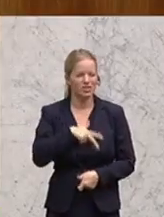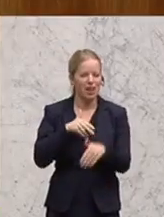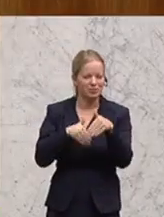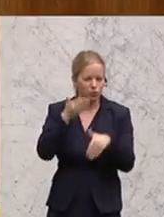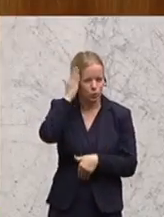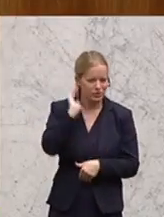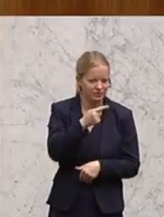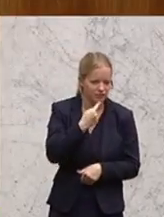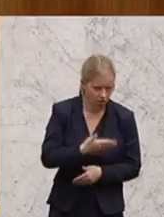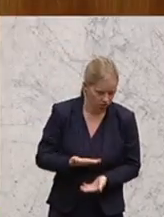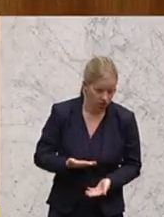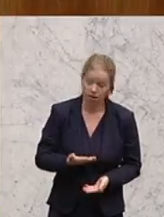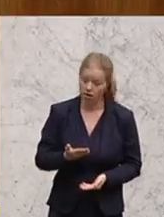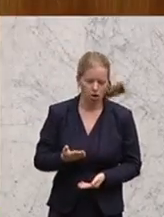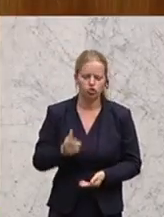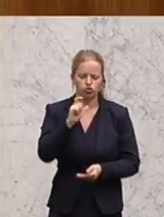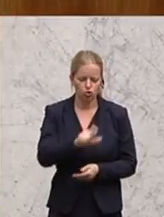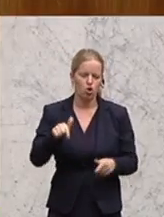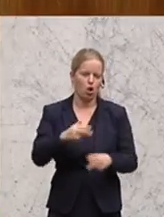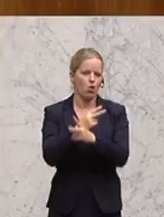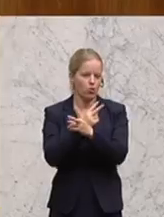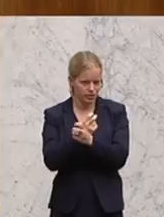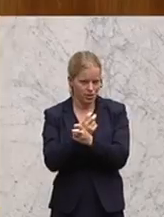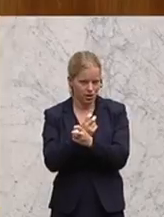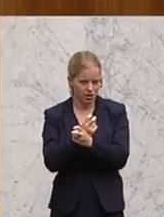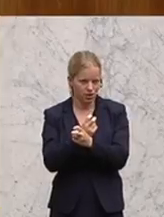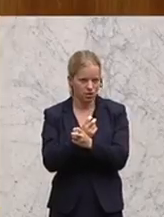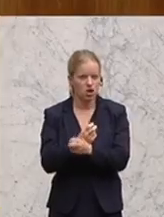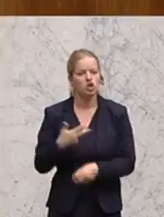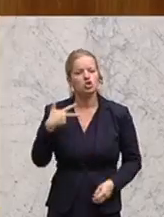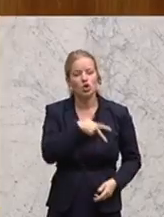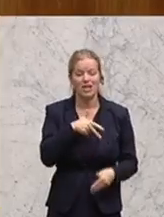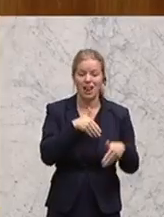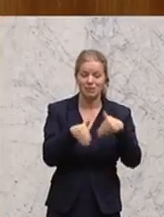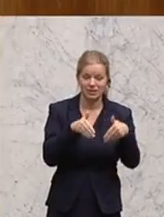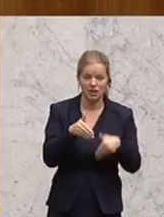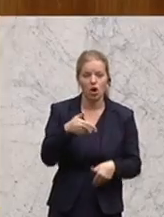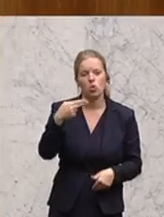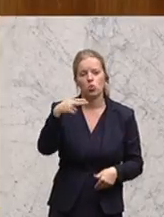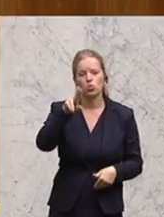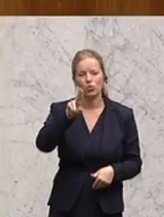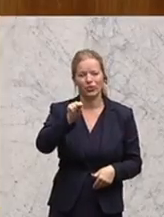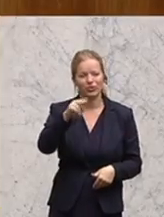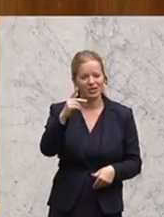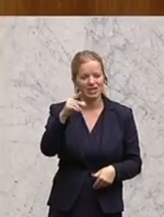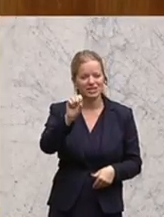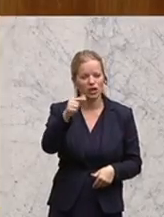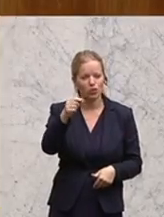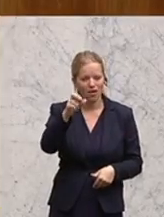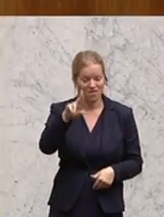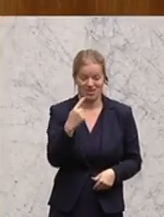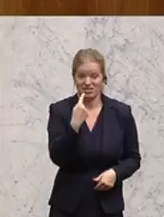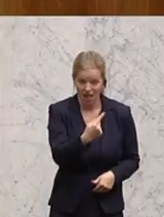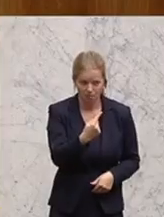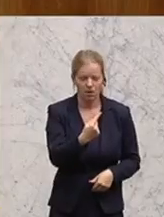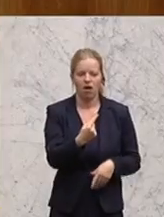in Österreich. Bei Sozialminister Hunsdorfer selbst und seiner Reformblockade und bei vielen anderen Entscheidungen